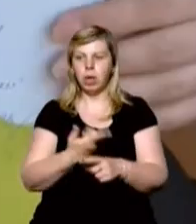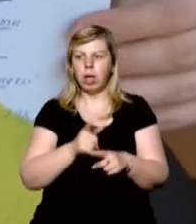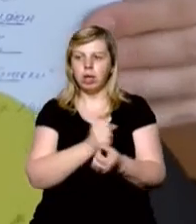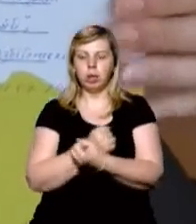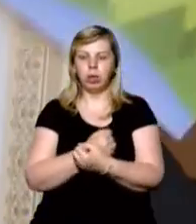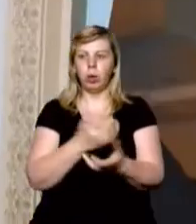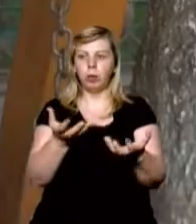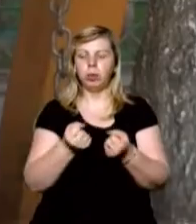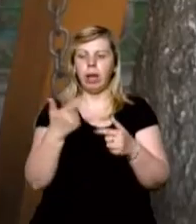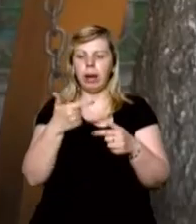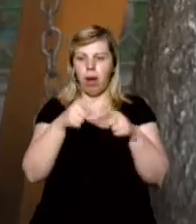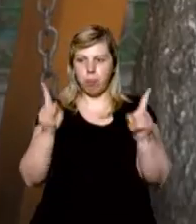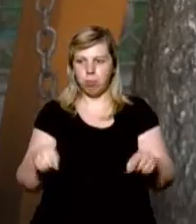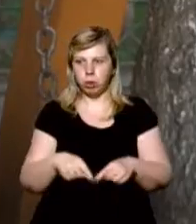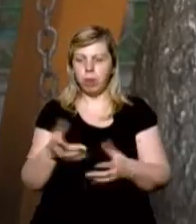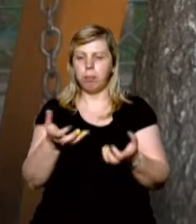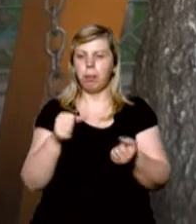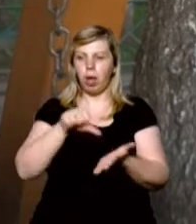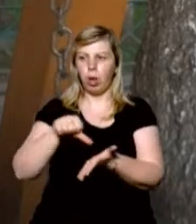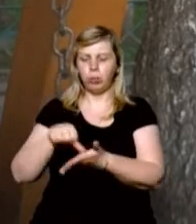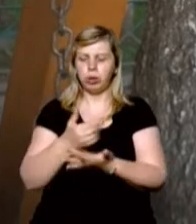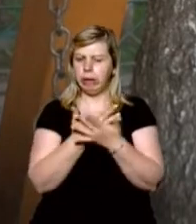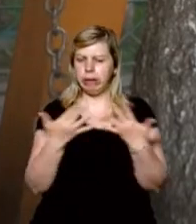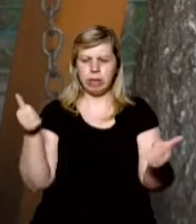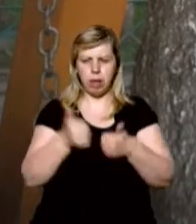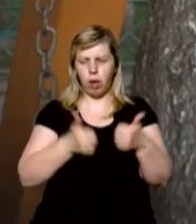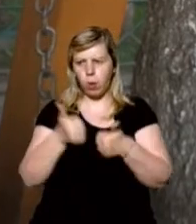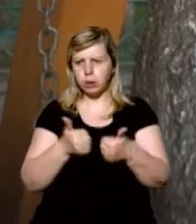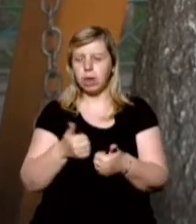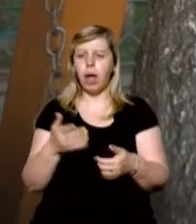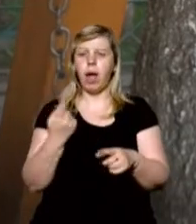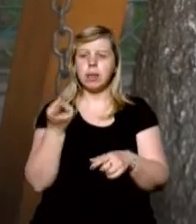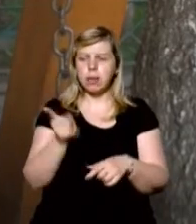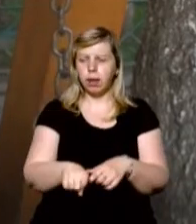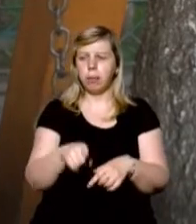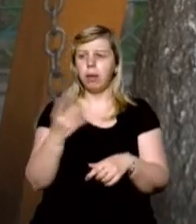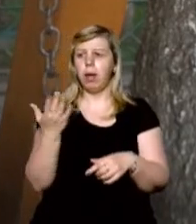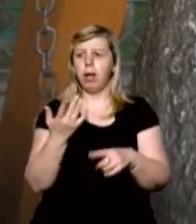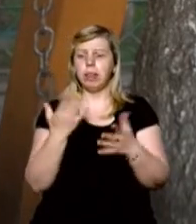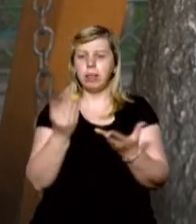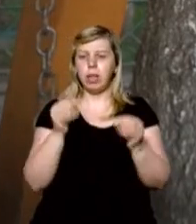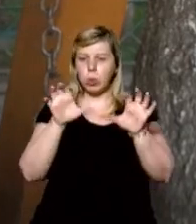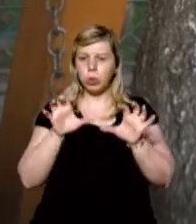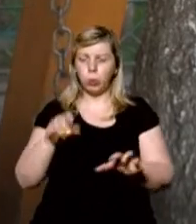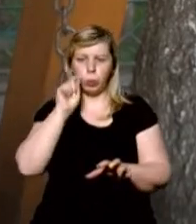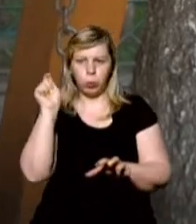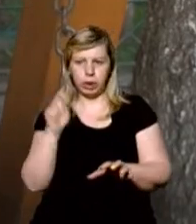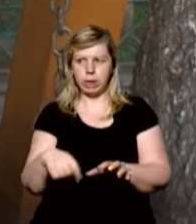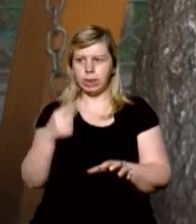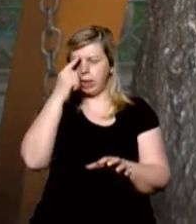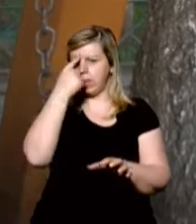у санаторії отримала Марія. Приймала участь в різних конкурсах, а саме в День Конституції України,